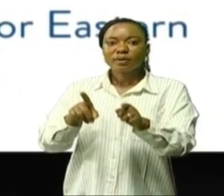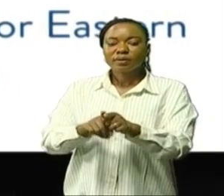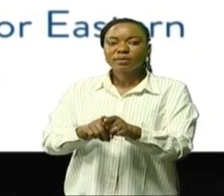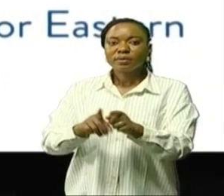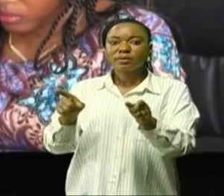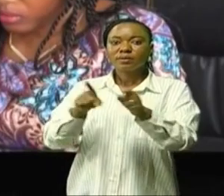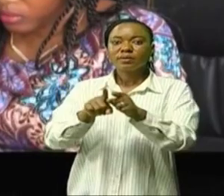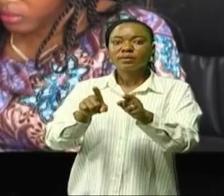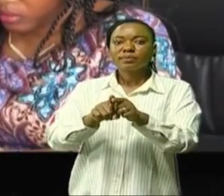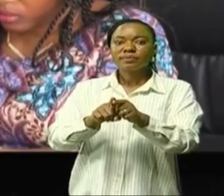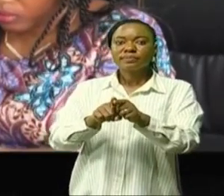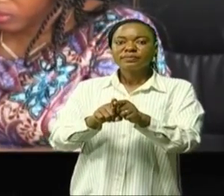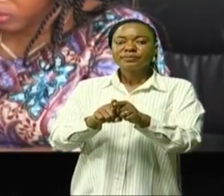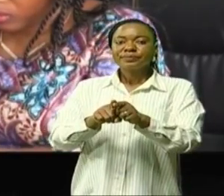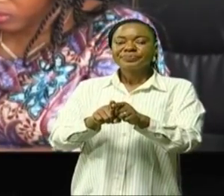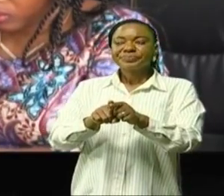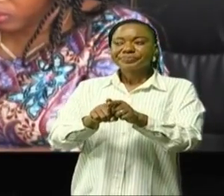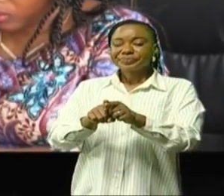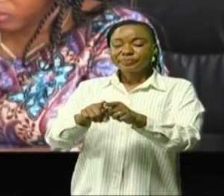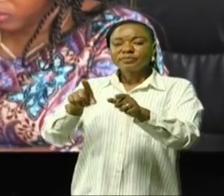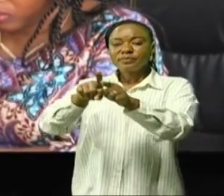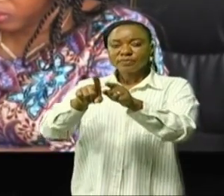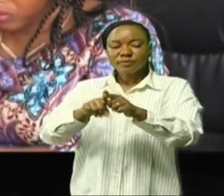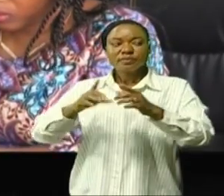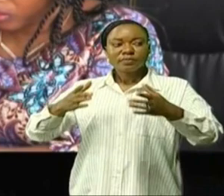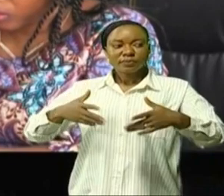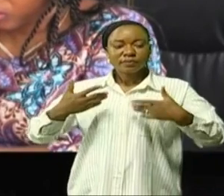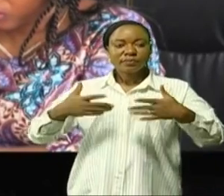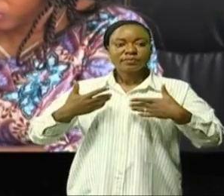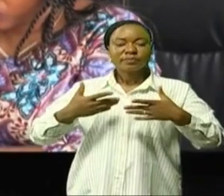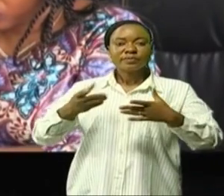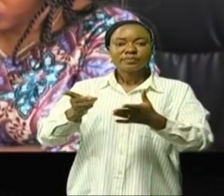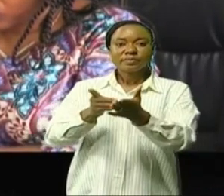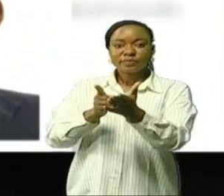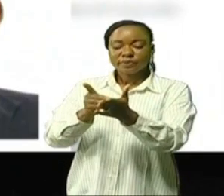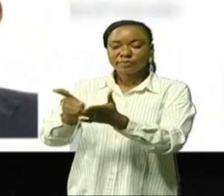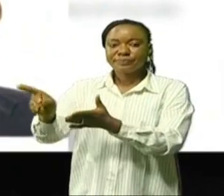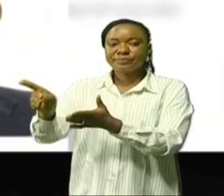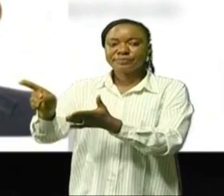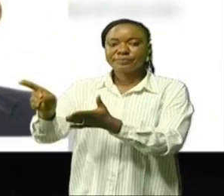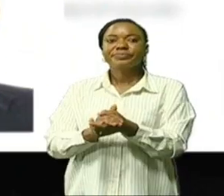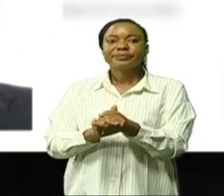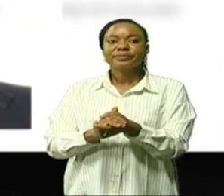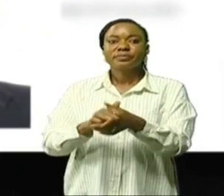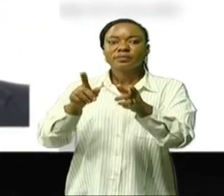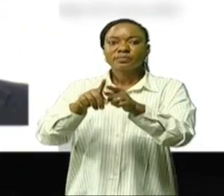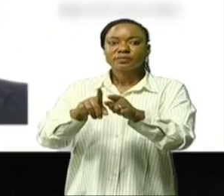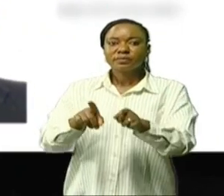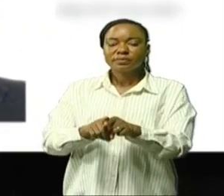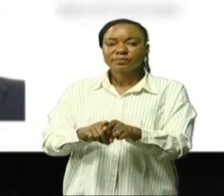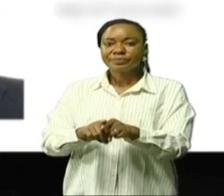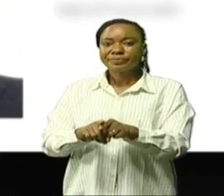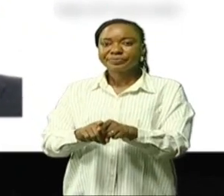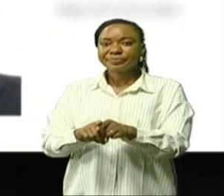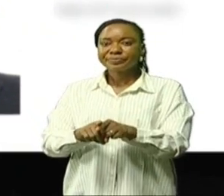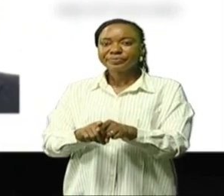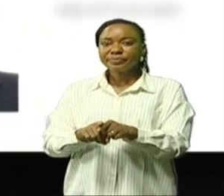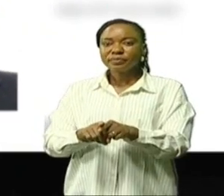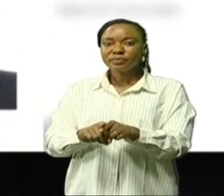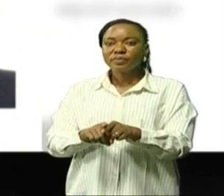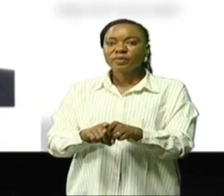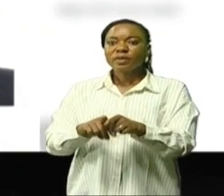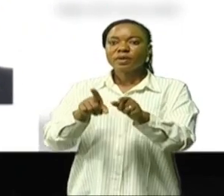membre se disant heureux de transmettre le dit rapport docteur Mohamedin Seif El Nasser